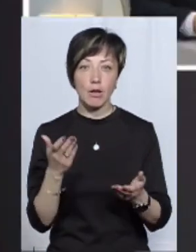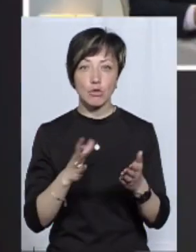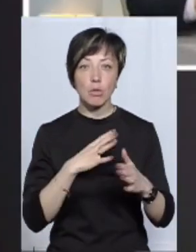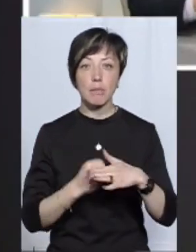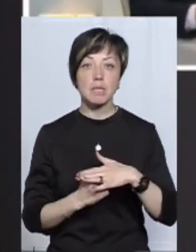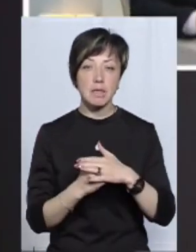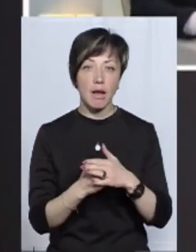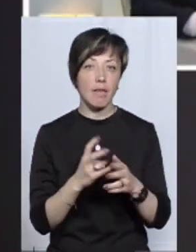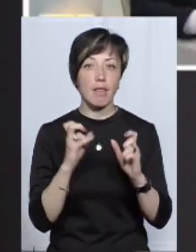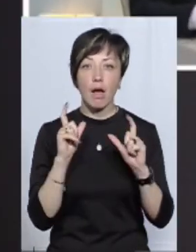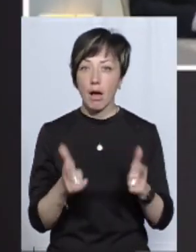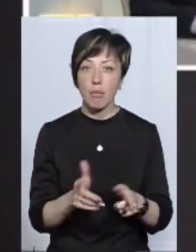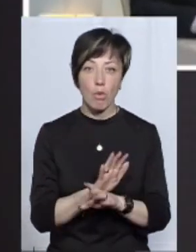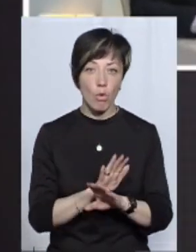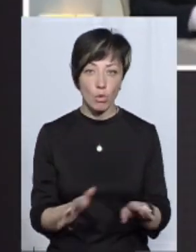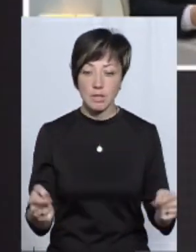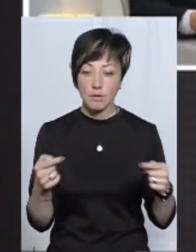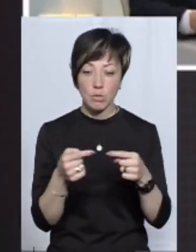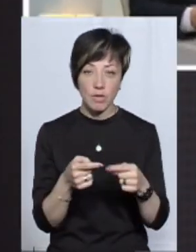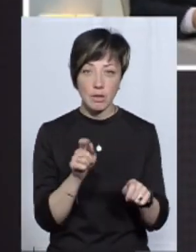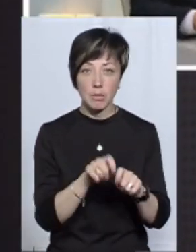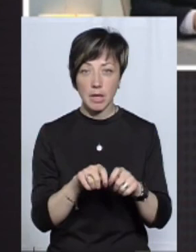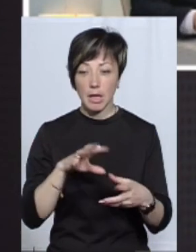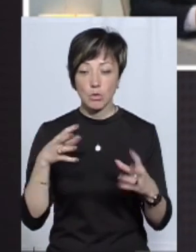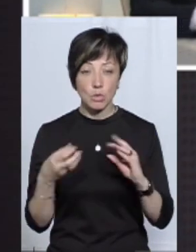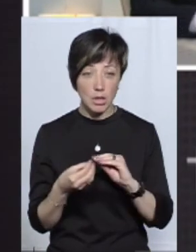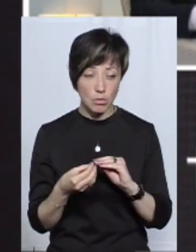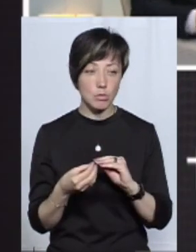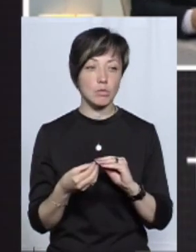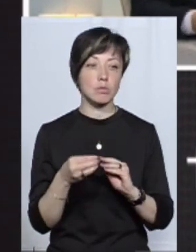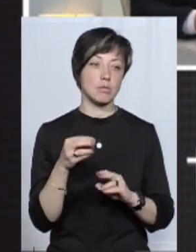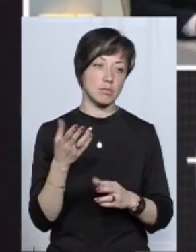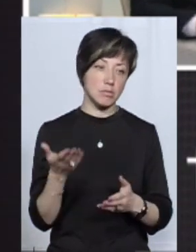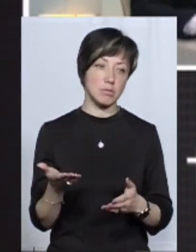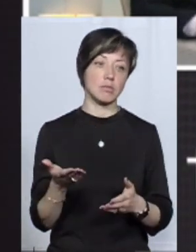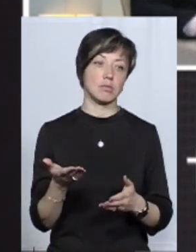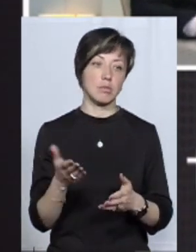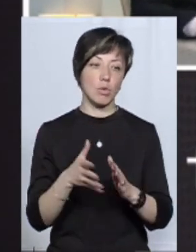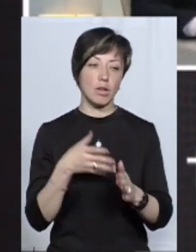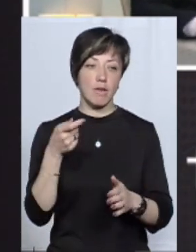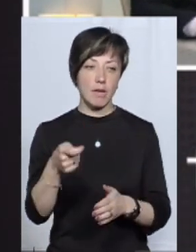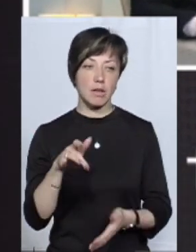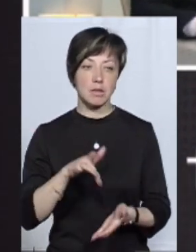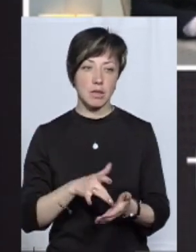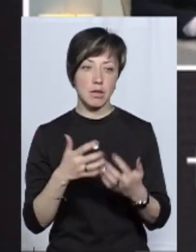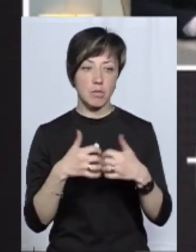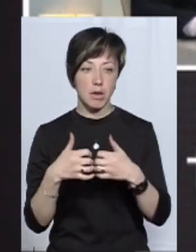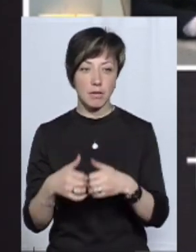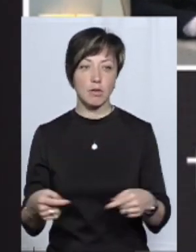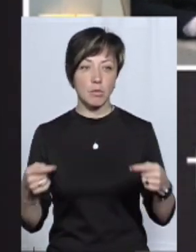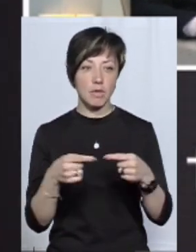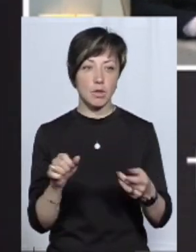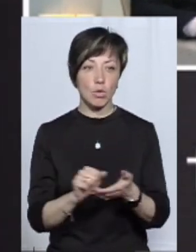були підстави не погодитися з відповідним моніторинговим результатом, то відповідно ми подавали до центрального апарату